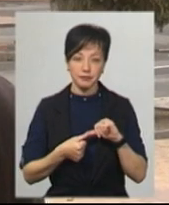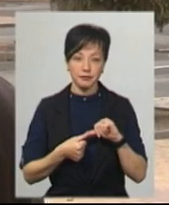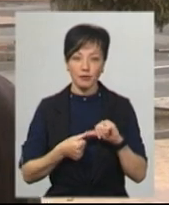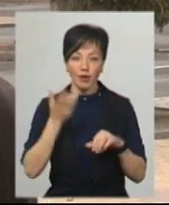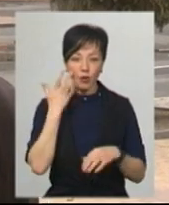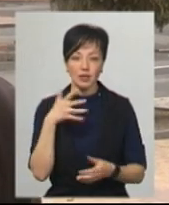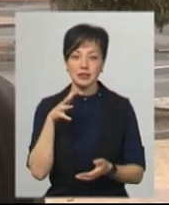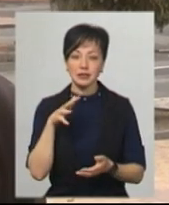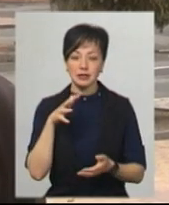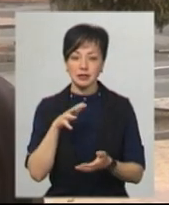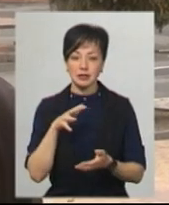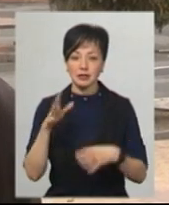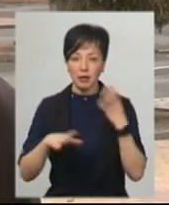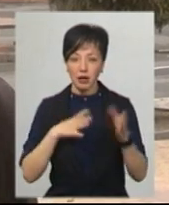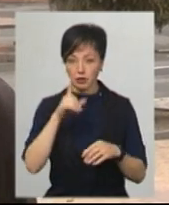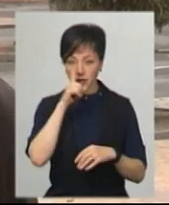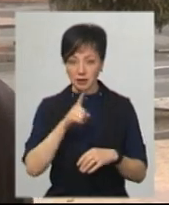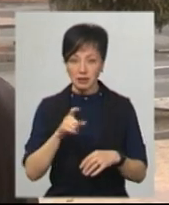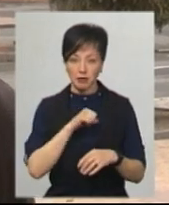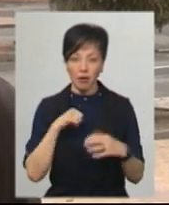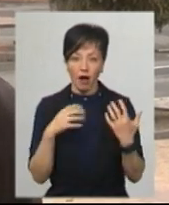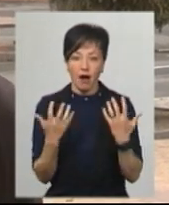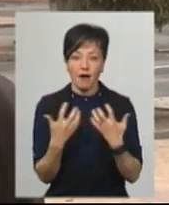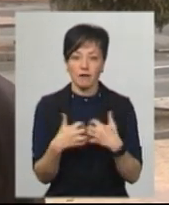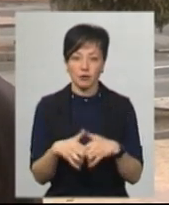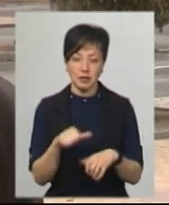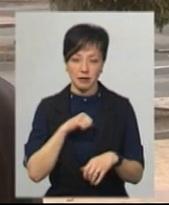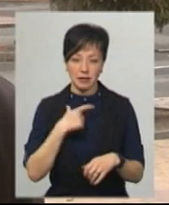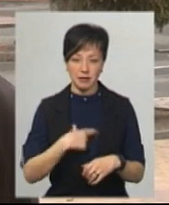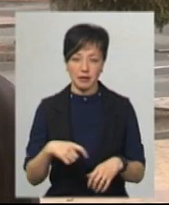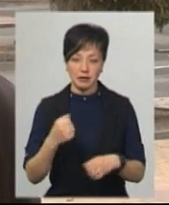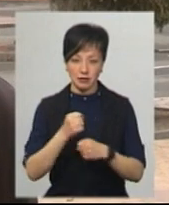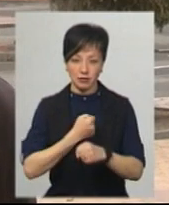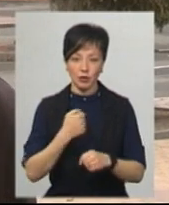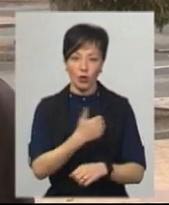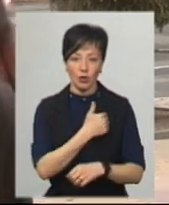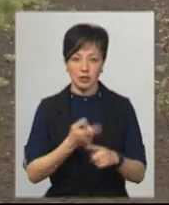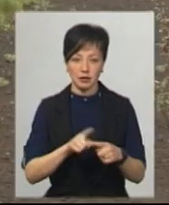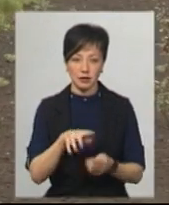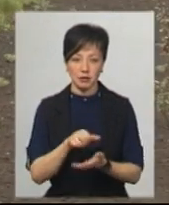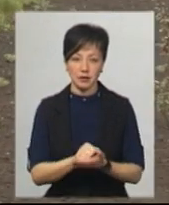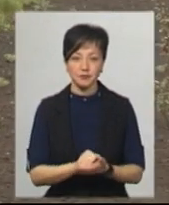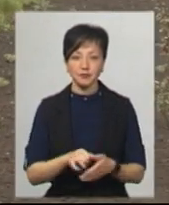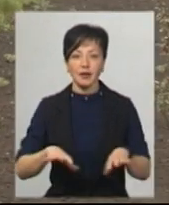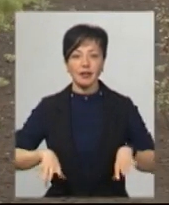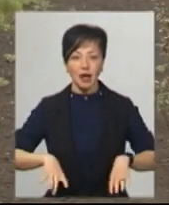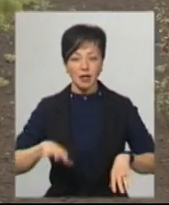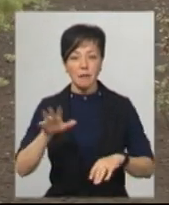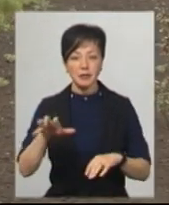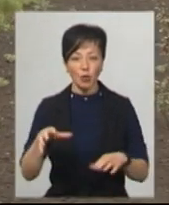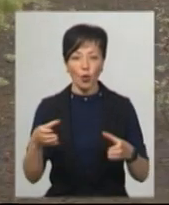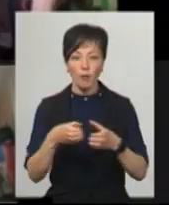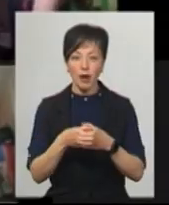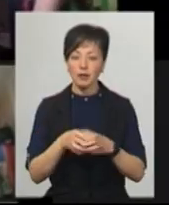коли ти займаєшся вже місяць, і воно вже само автоматично, ти вже сам себе змусуєш, і воно хочеться цим займатися. Тренерка баскетбольної команди